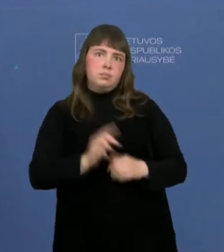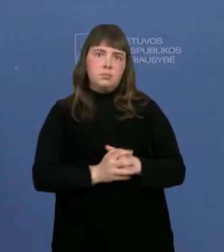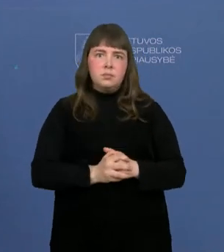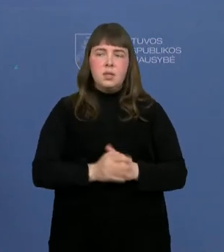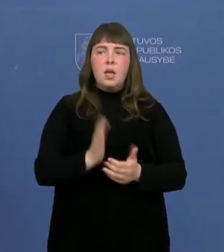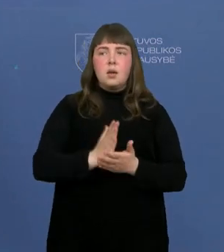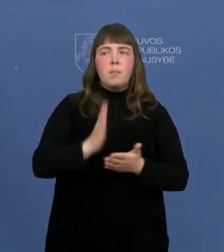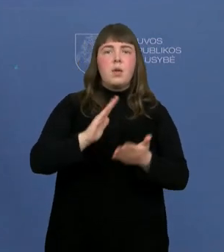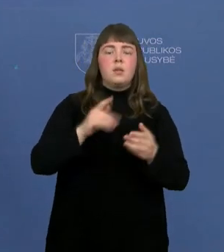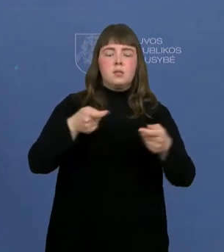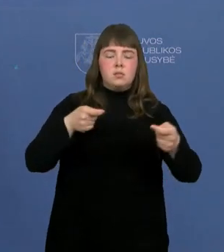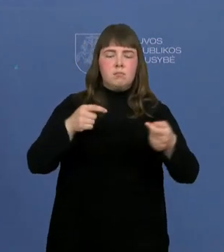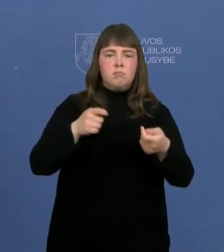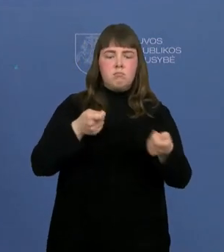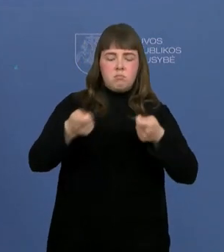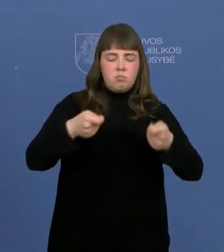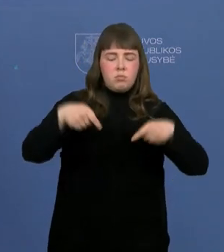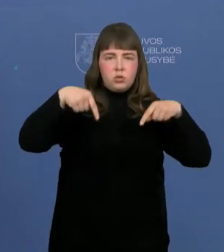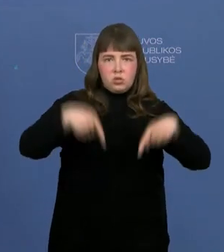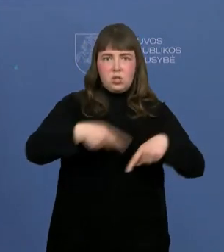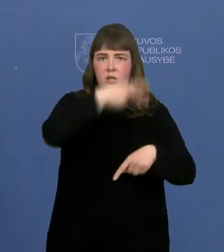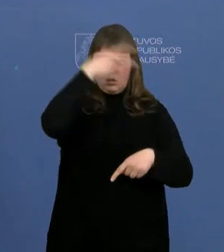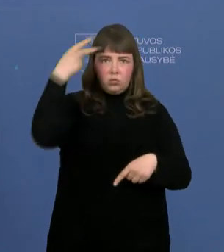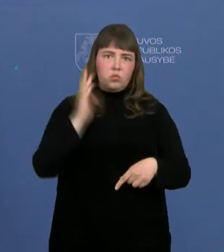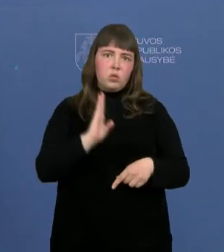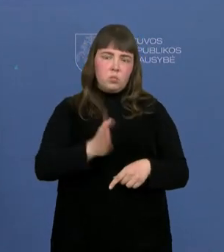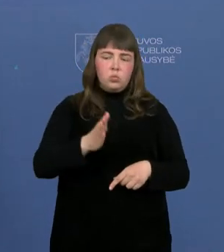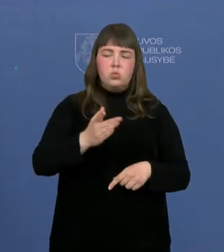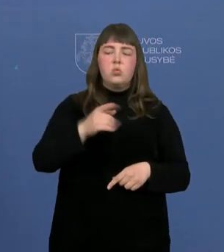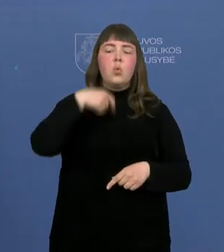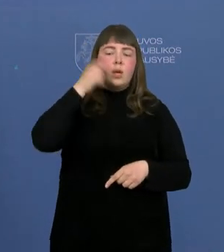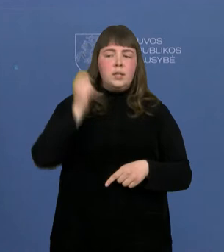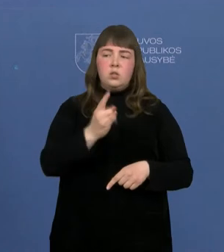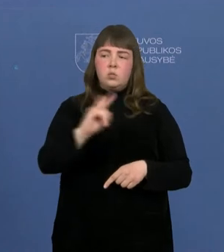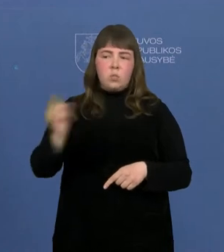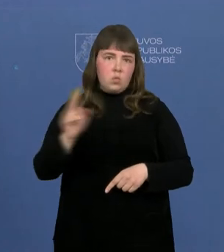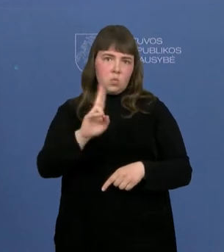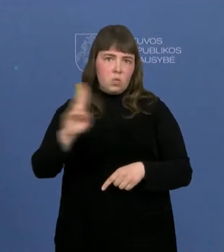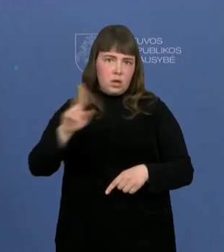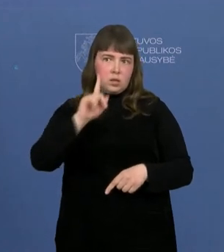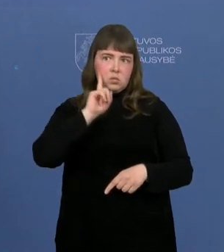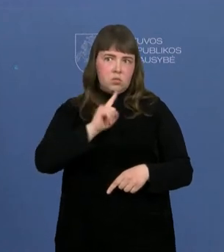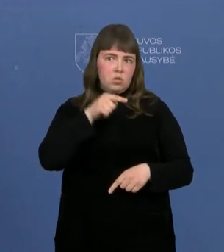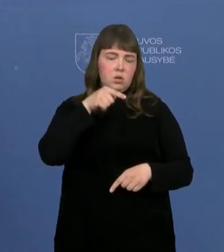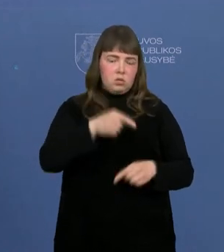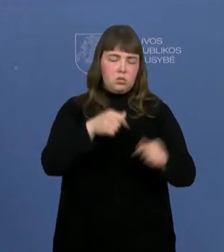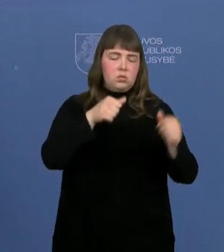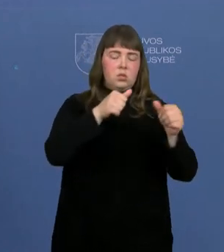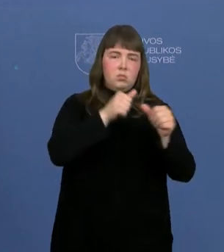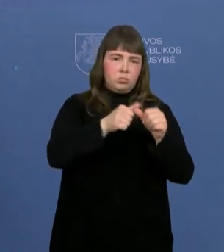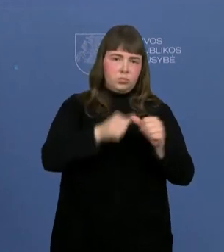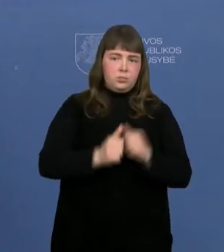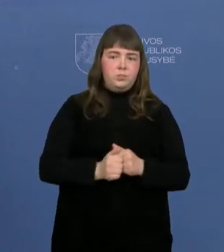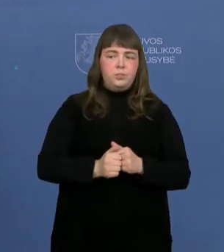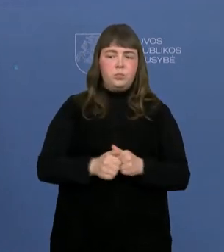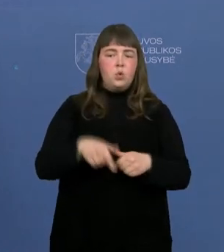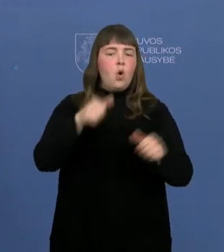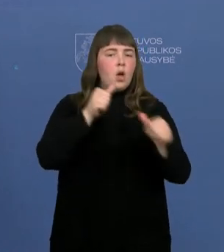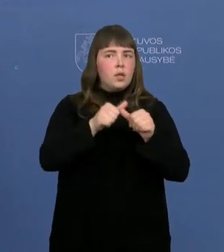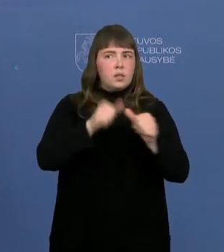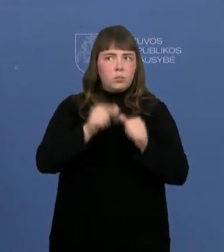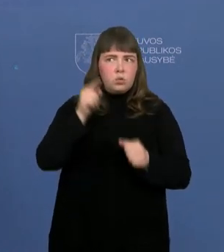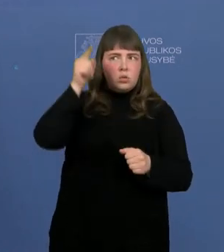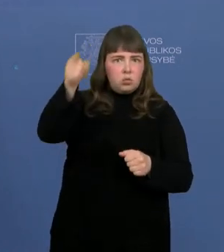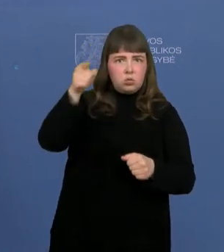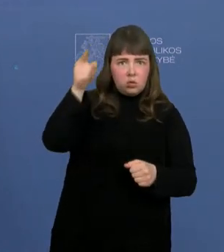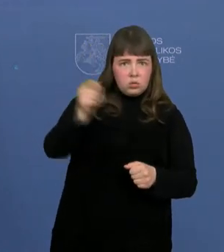mes jį organizuosime Lietuvoje, ukrainiečių mokiniams, kurie norės jį laikyti. O tuos kitus egzaminus, tai jie galbūt laikia nuo tolinį būdų, ar tiesiog nežino